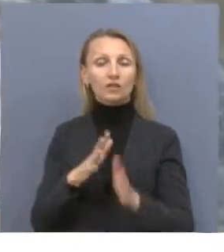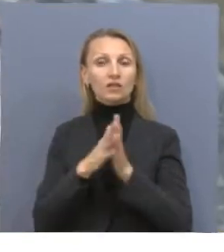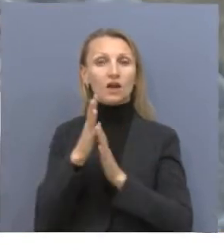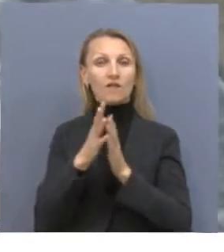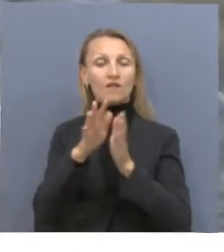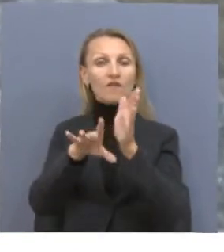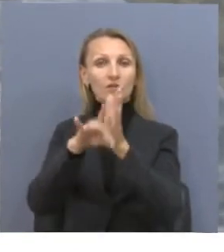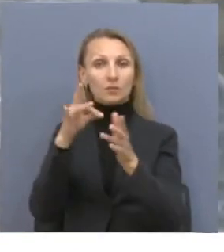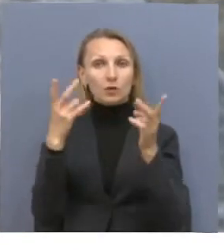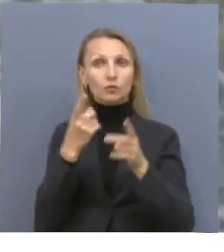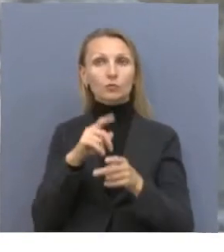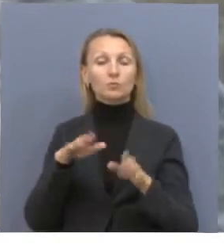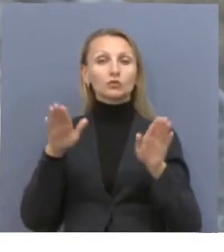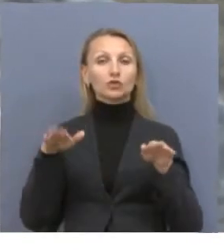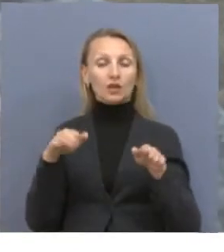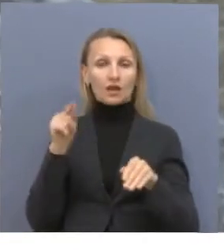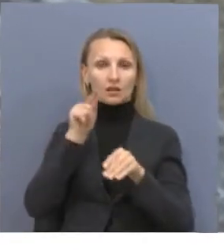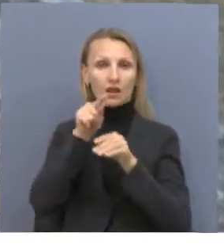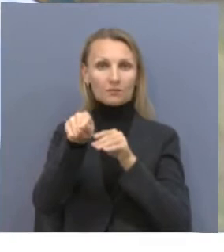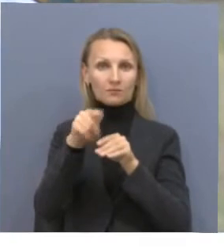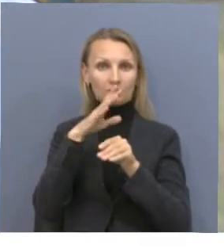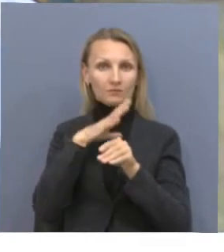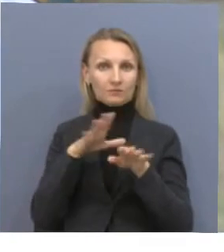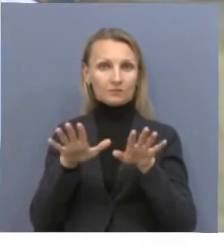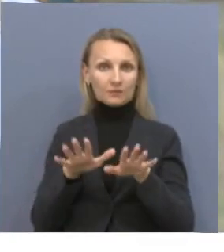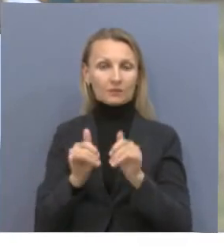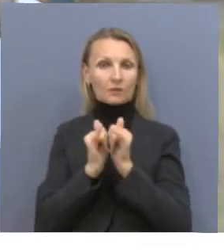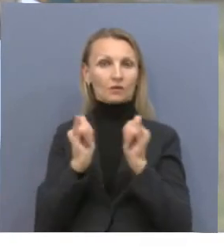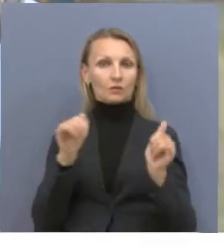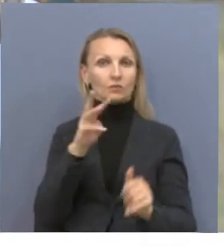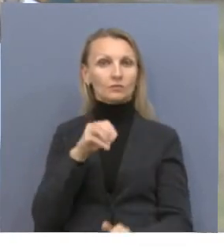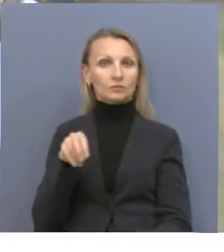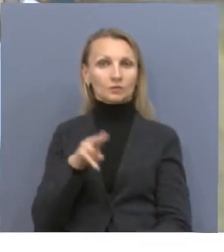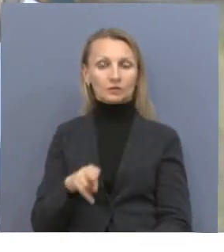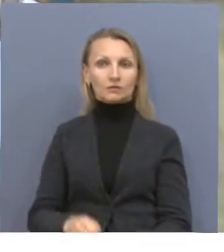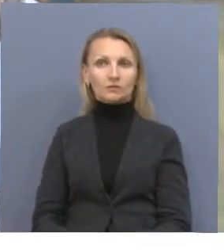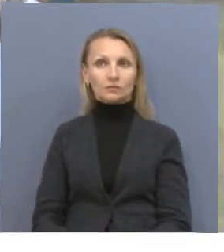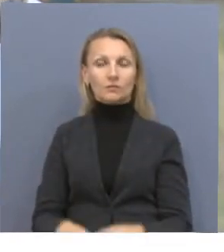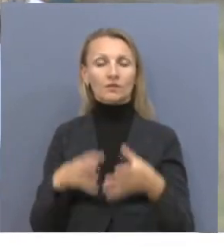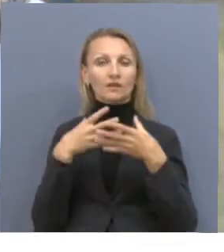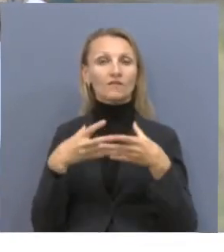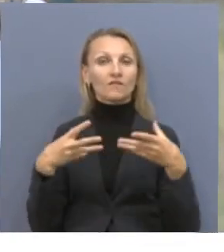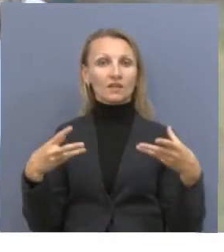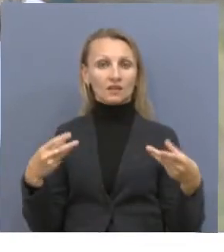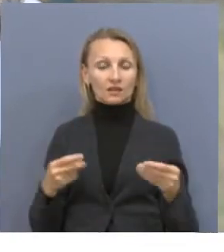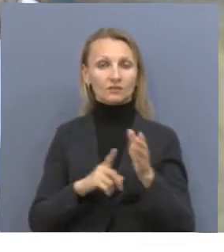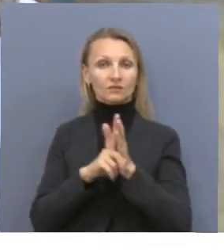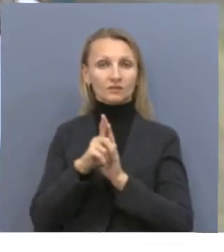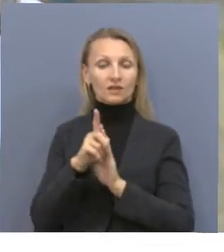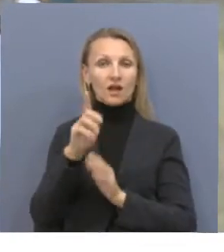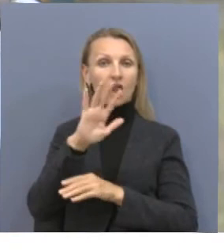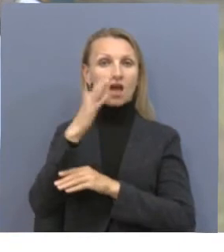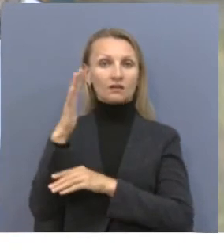целебными свойствами, уже само по себе искусство. Весной мы становимся на акацию, выезжаем в лес,